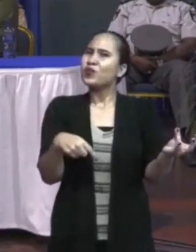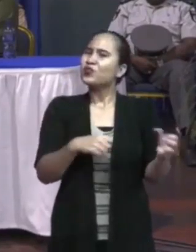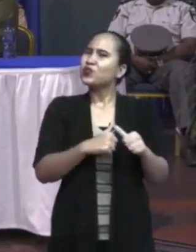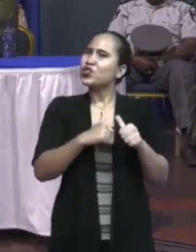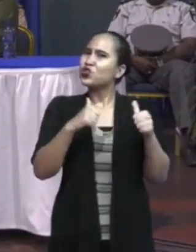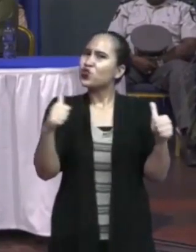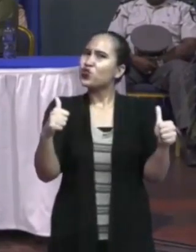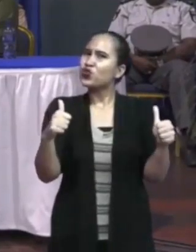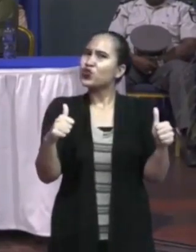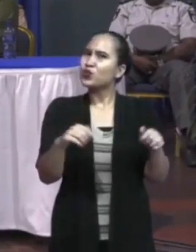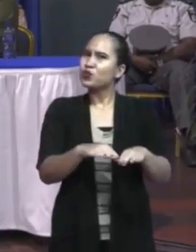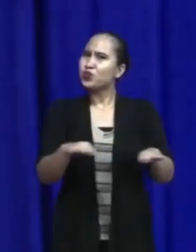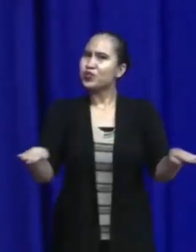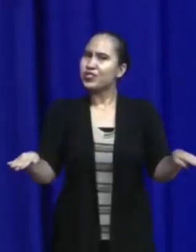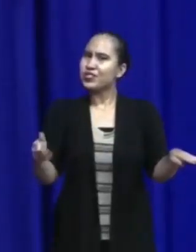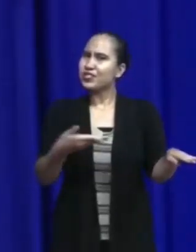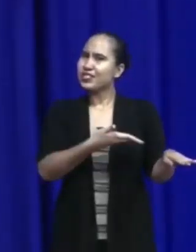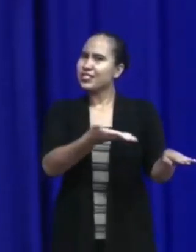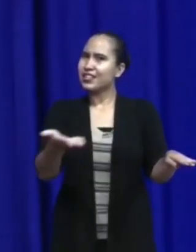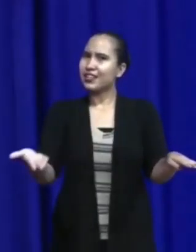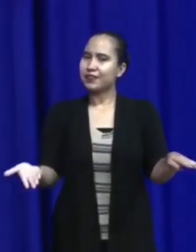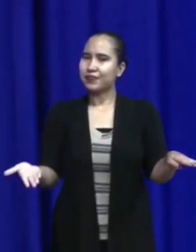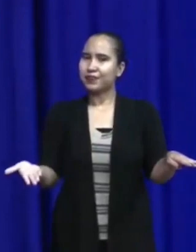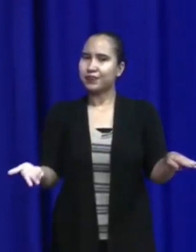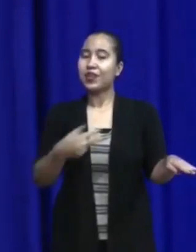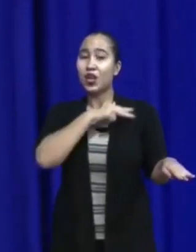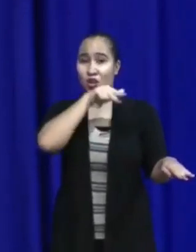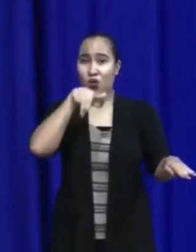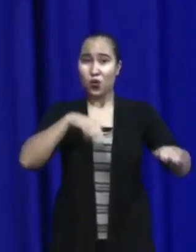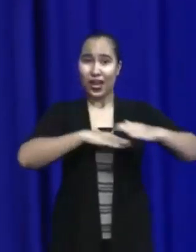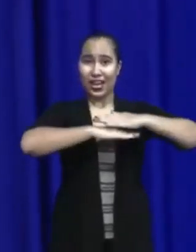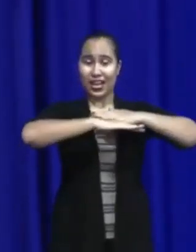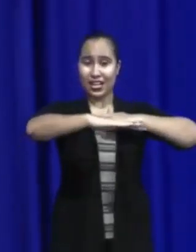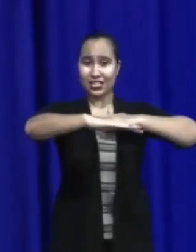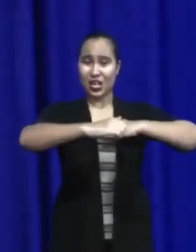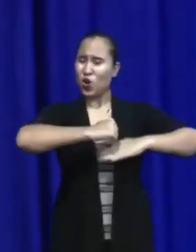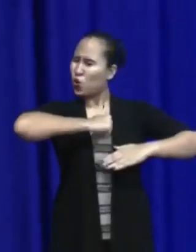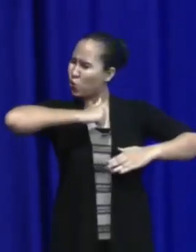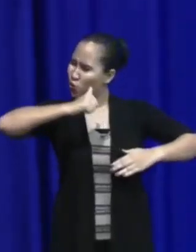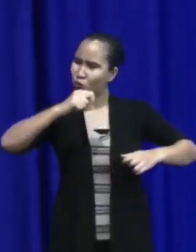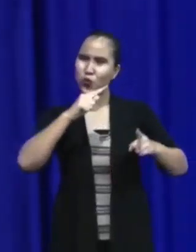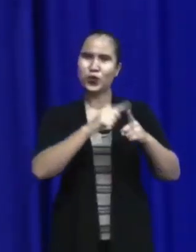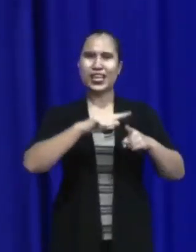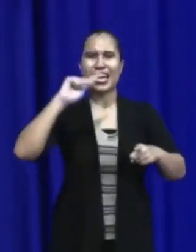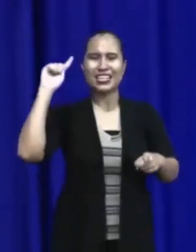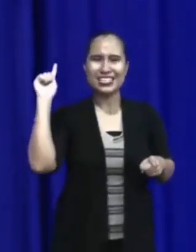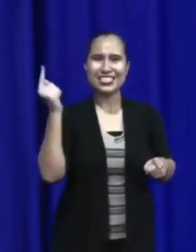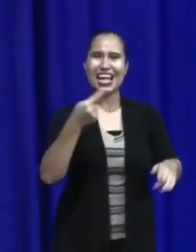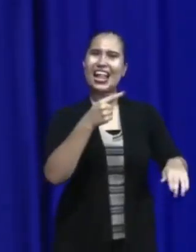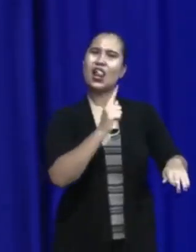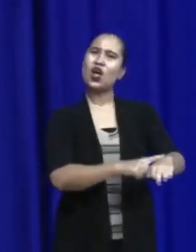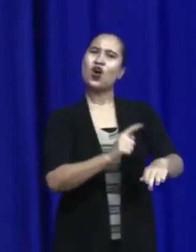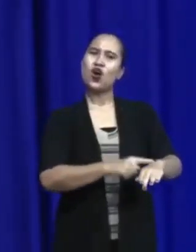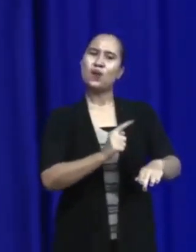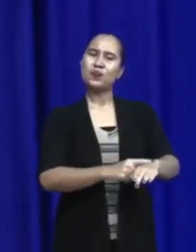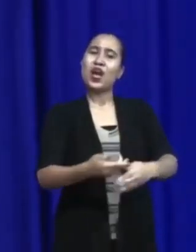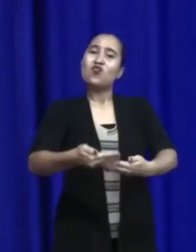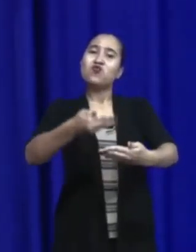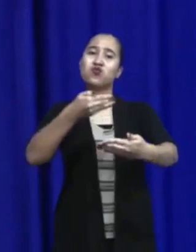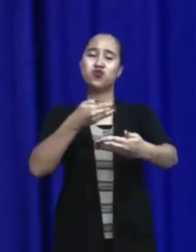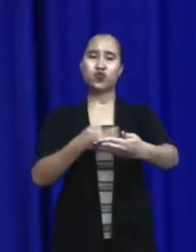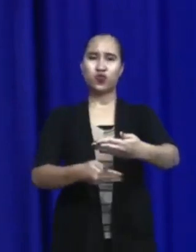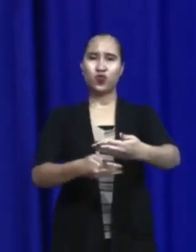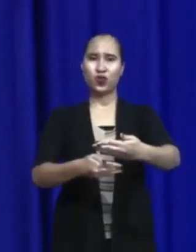positie zitten? Dat komt omdat wij als land adequaat, snel, tijdig, nog voordat het